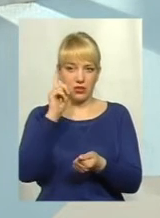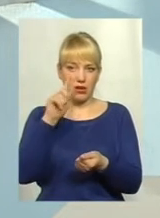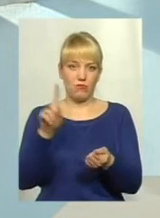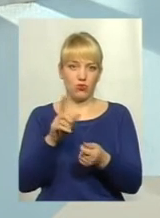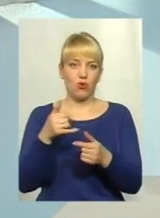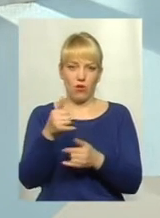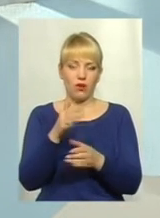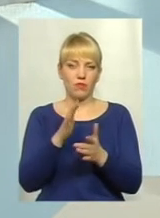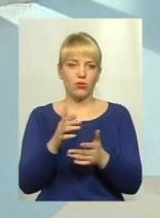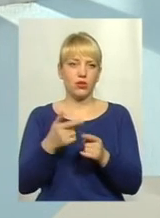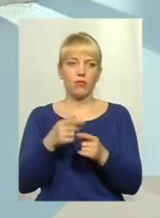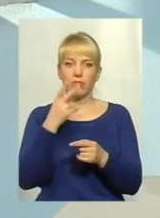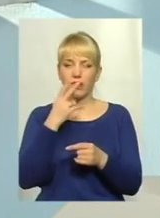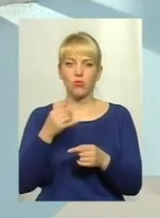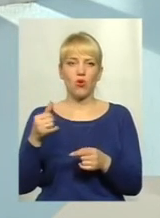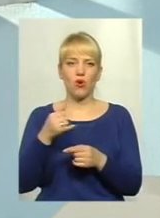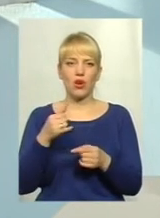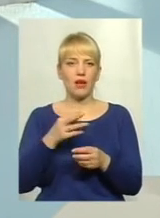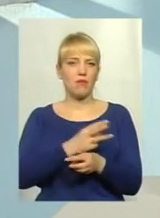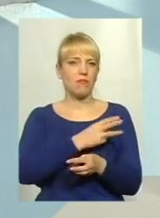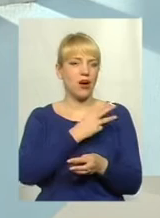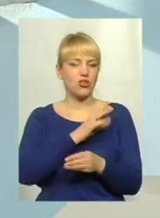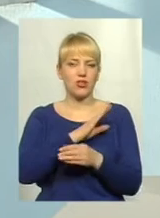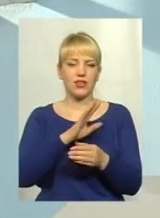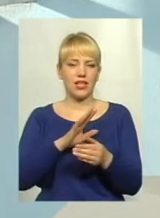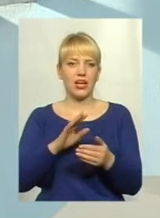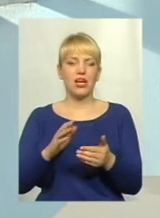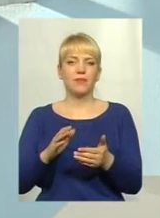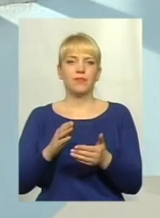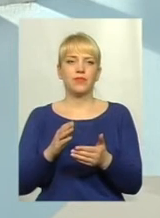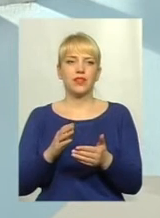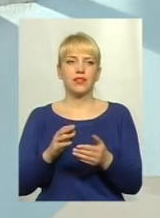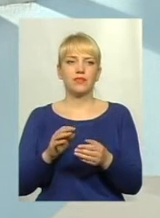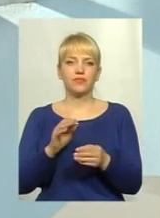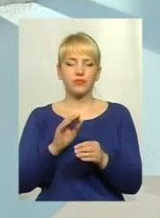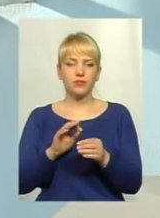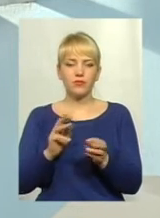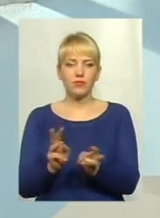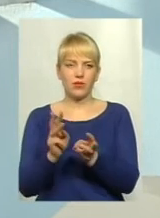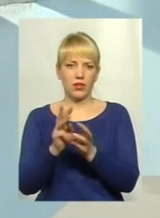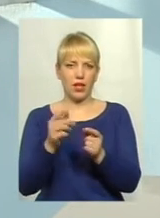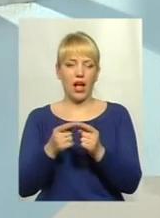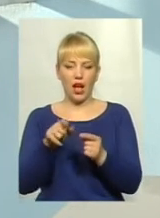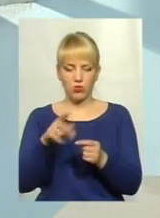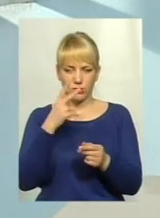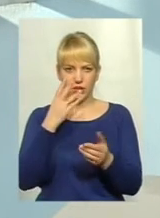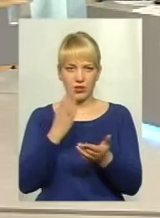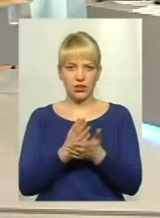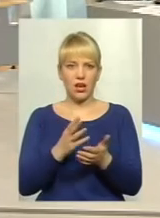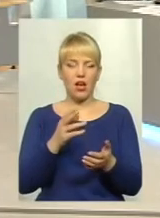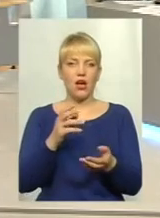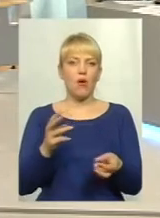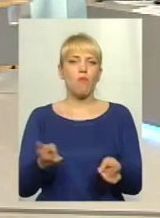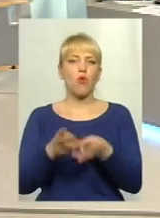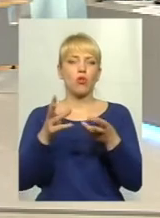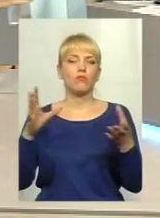олії бажано взагалі не піддавати термічній обробці, тому що якісь важкі фракції утворюються. А тут ми маємо контакт з полум'ям. І,